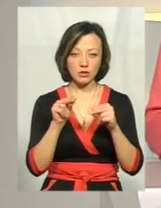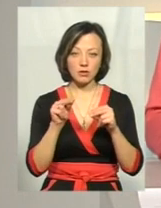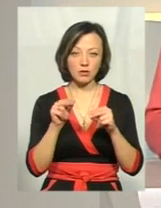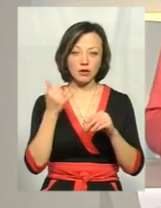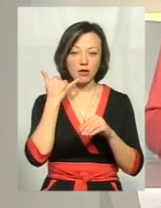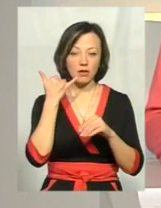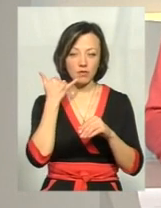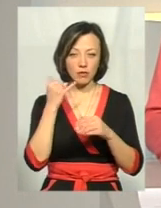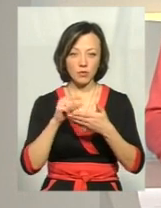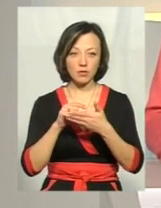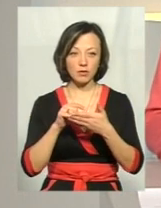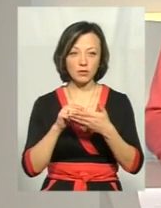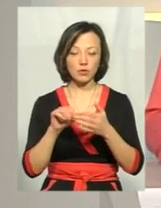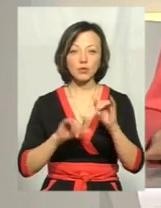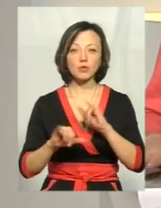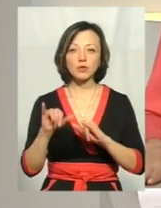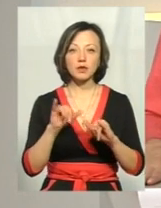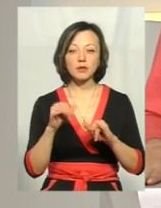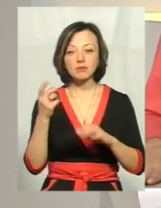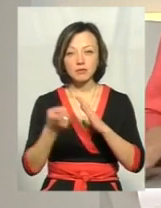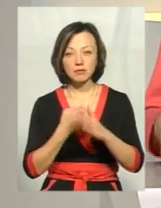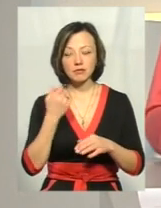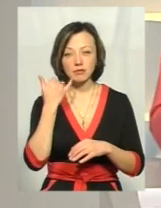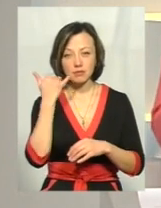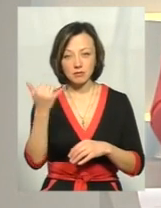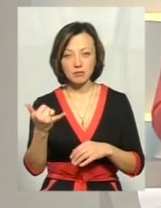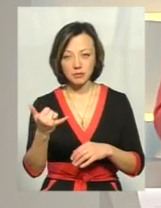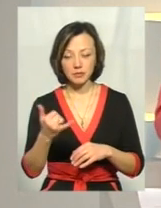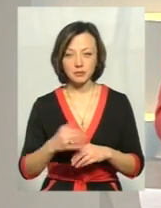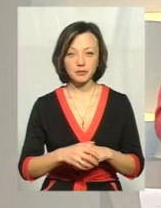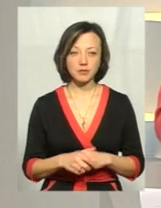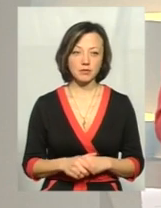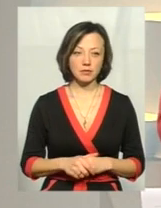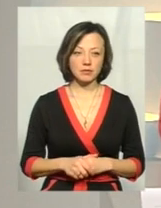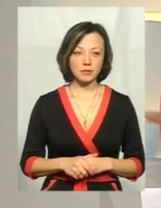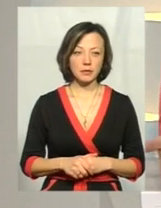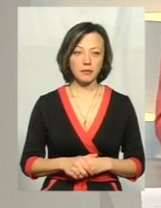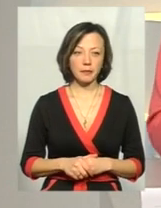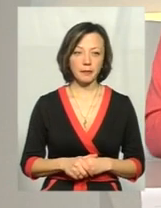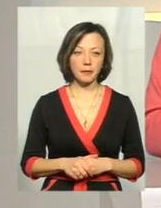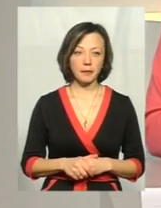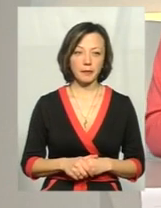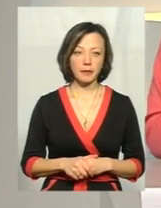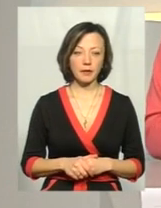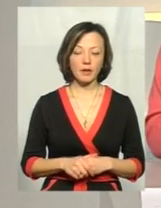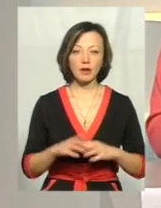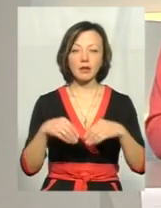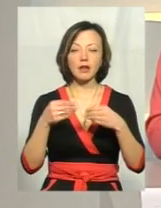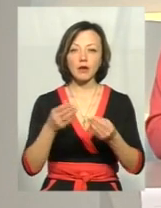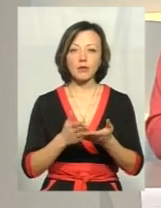є номер телефону, чим потрібно поцікавитись у людини, яка надає цю послугу?